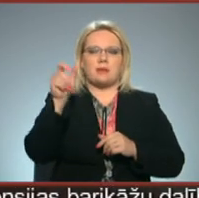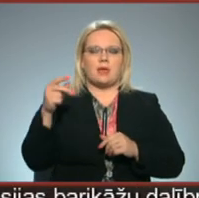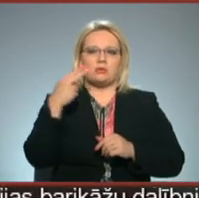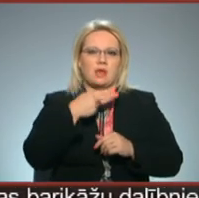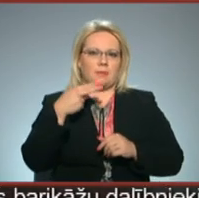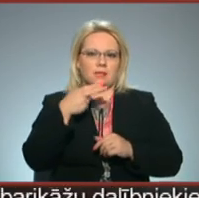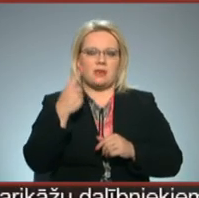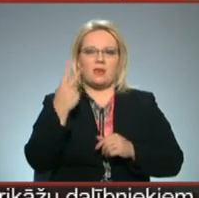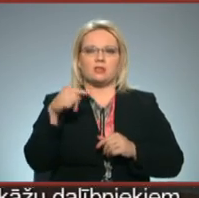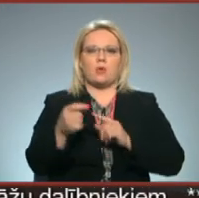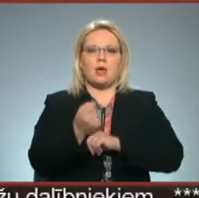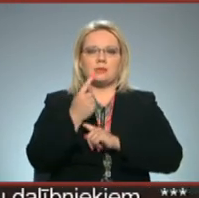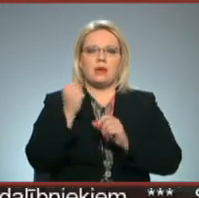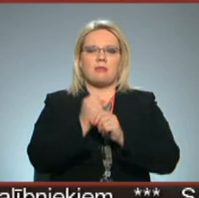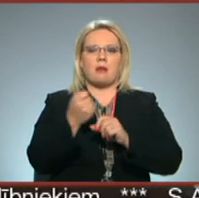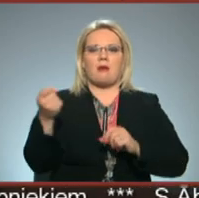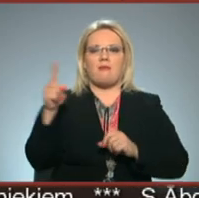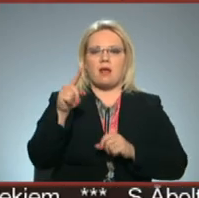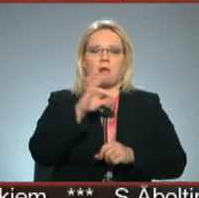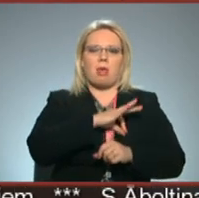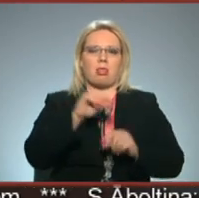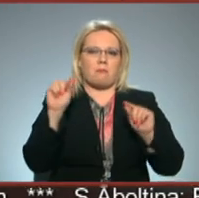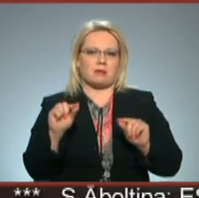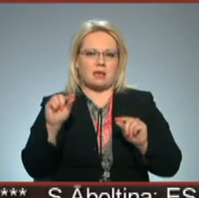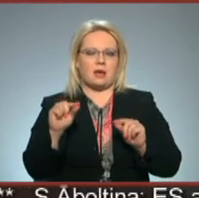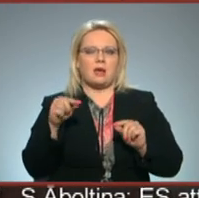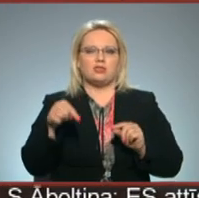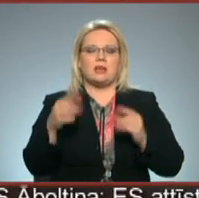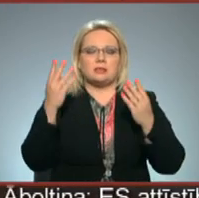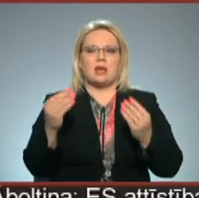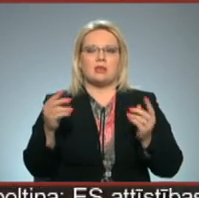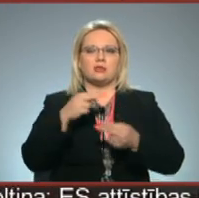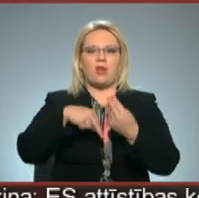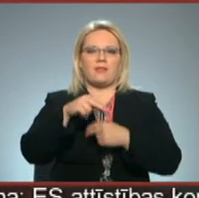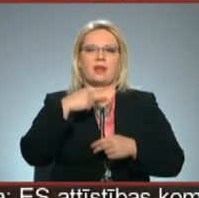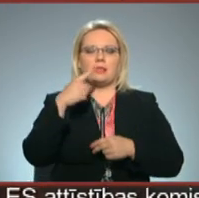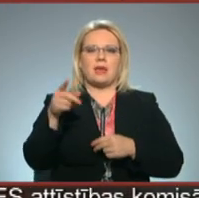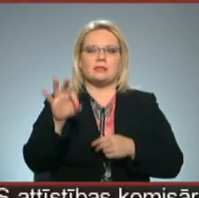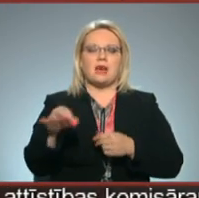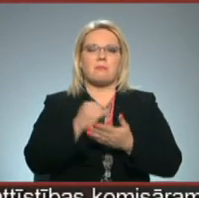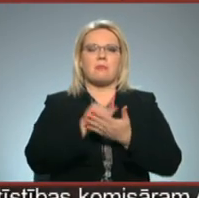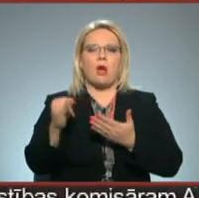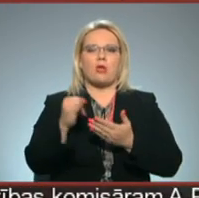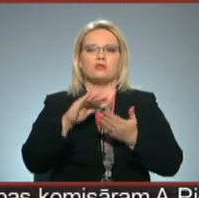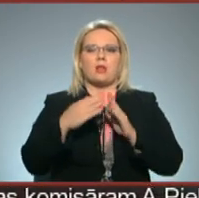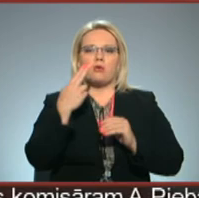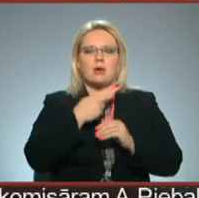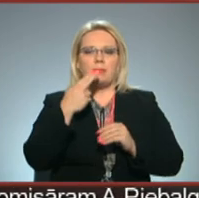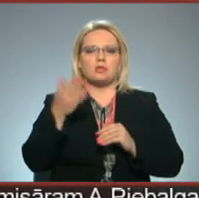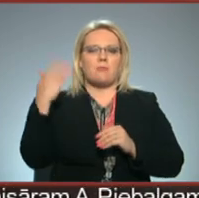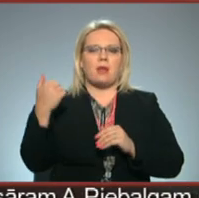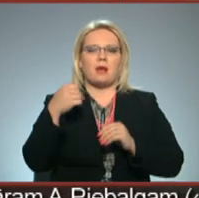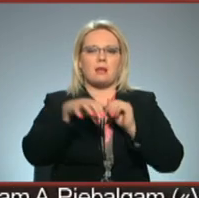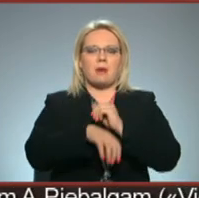saimniecībām. Viens no iemesliem – darba vairāk, pēļņa mazāka. Šīs dienas konferencija arī teica, ka ar bioloģisko laukas saimniecību pērnā gadu beigās